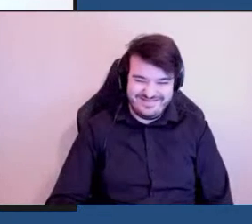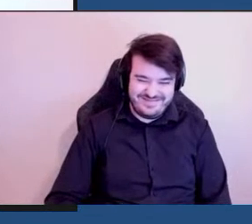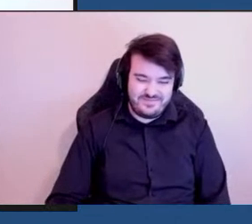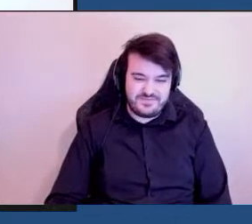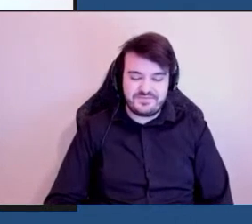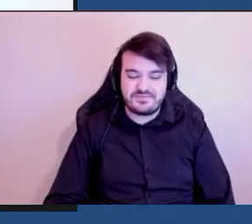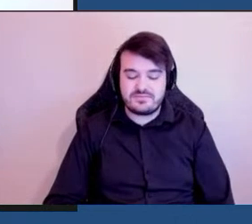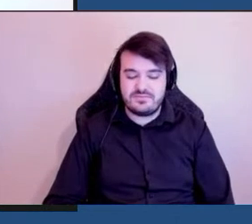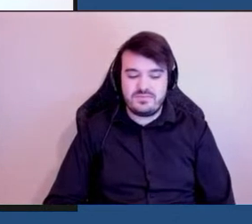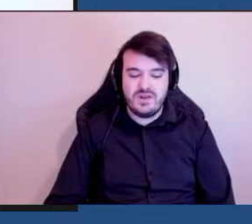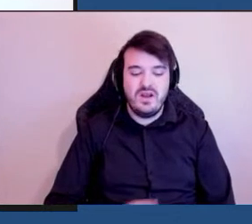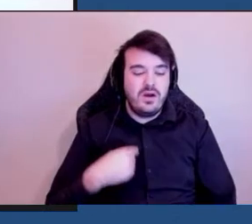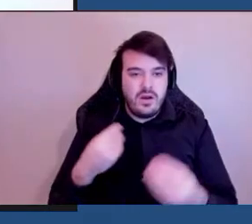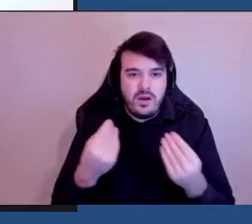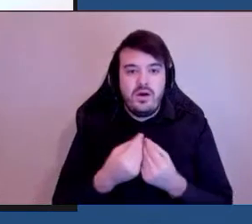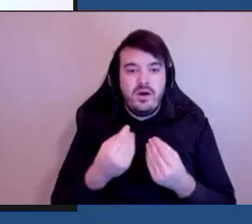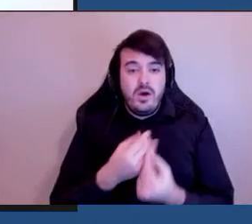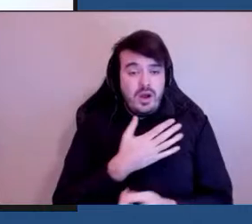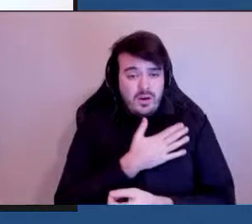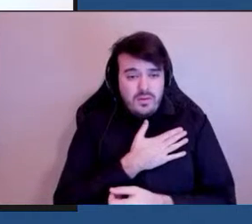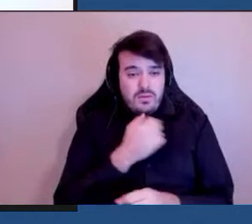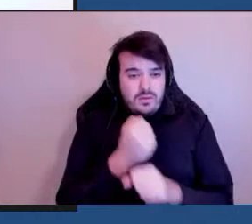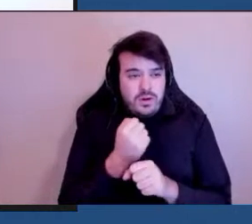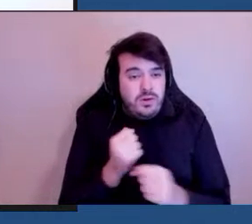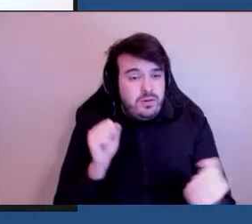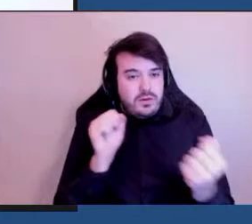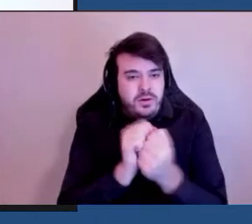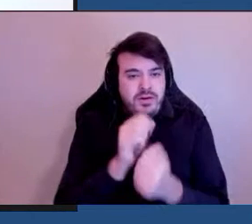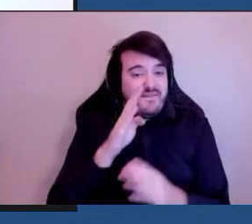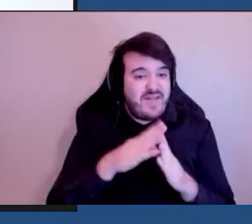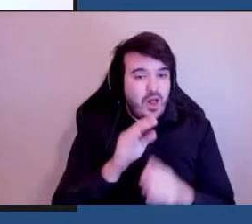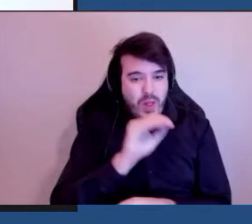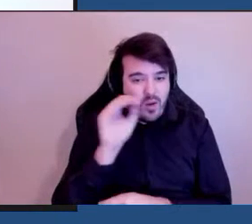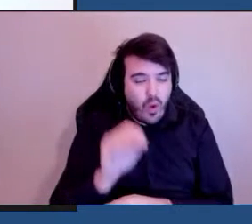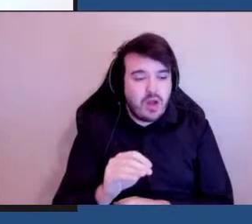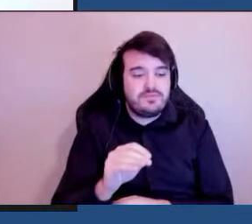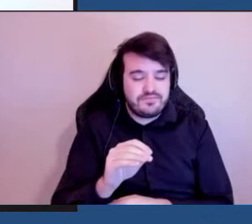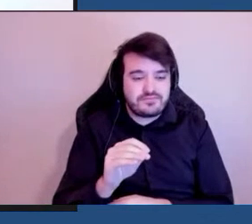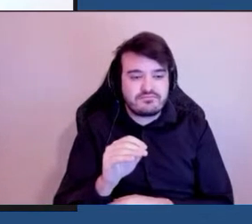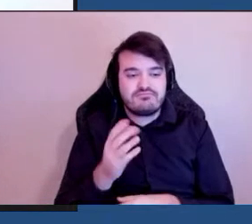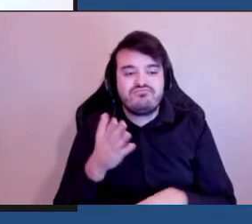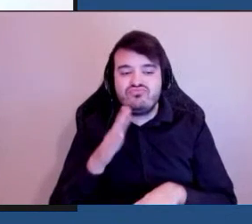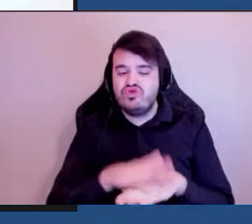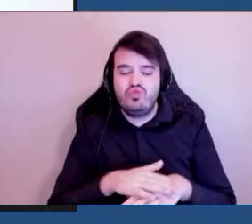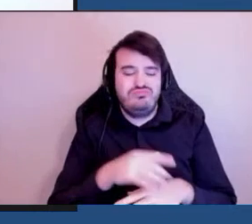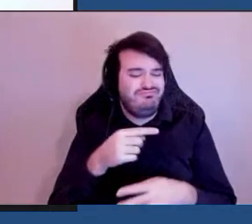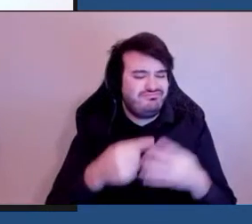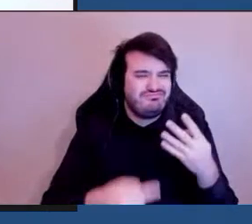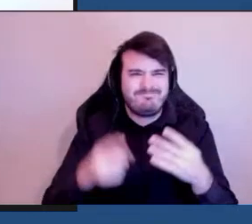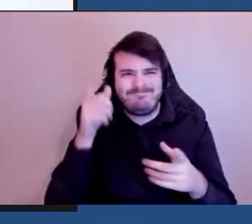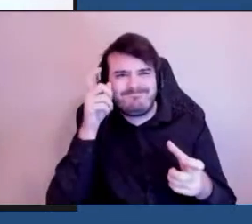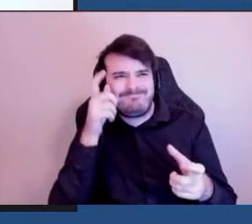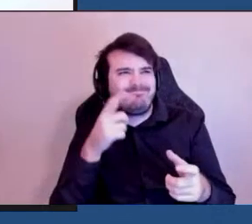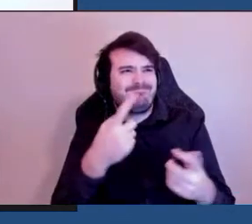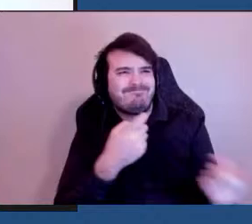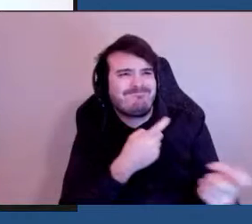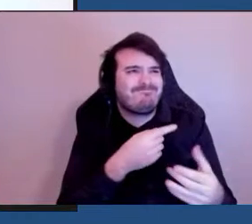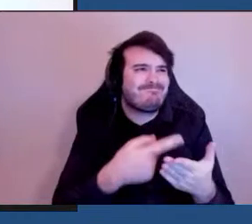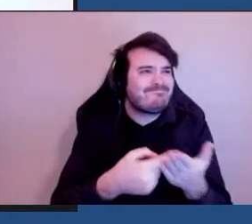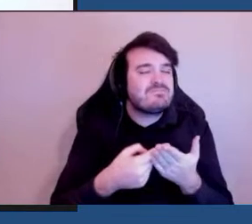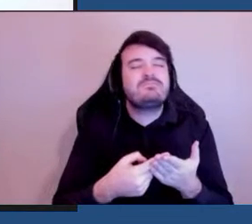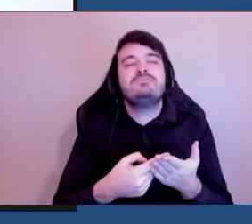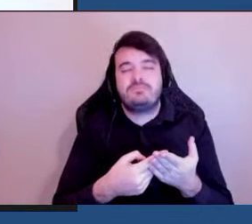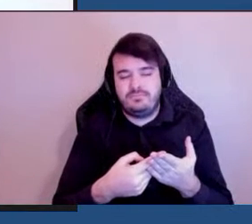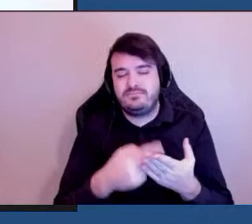J'ai beaucoup aimé travailler avec la ville d'Ottawa sur toutes les questions qui ont à voir avec